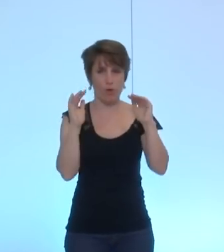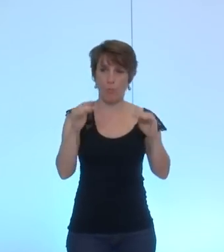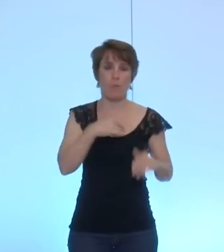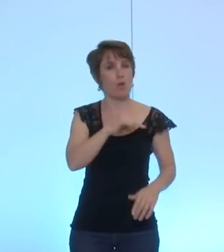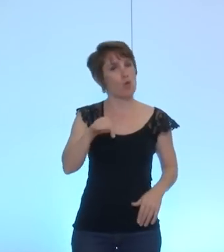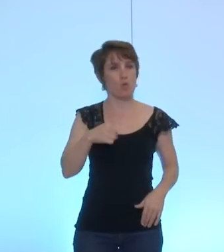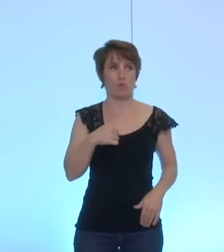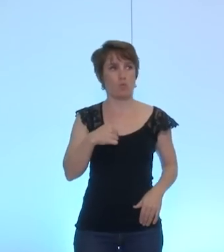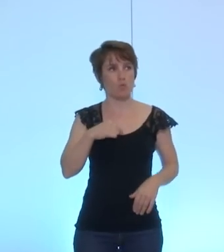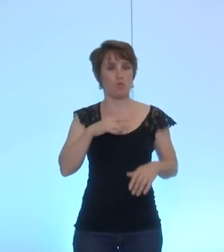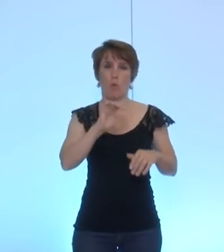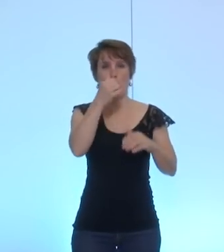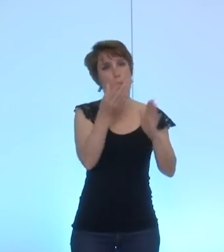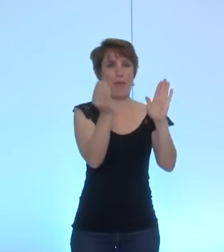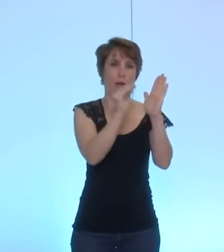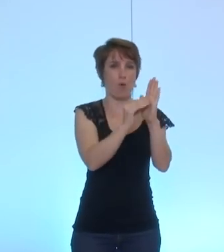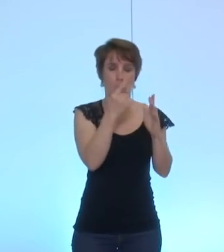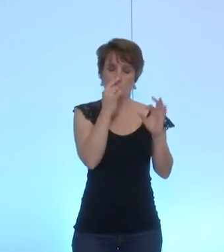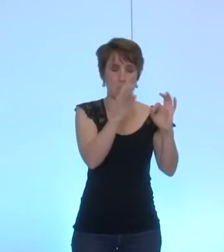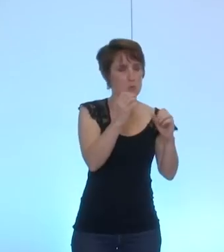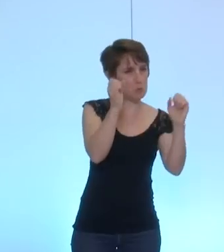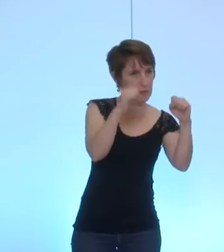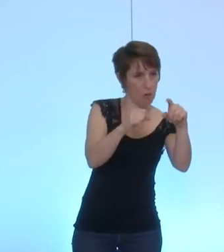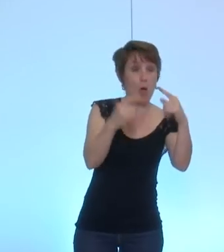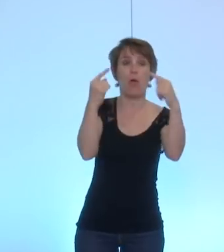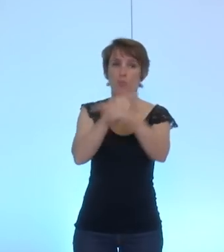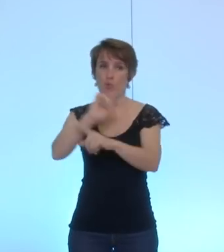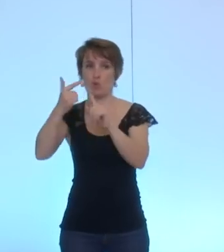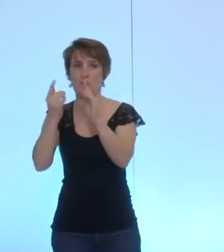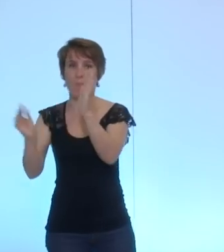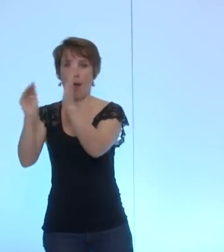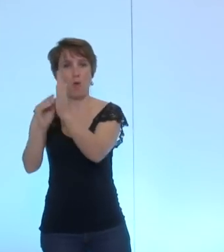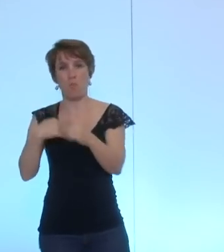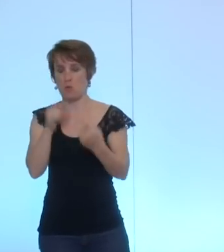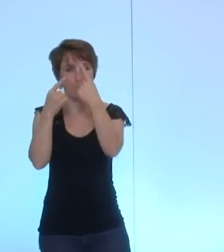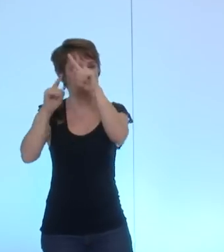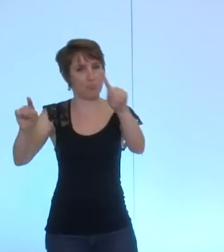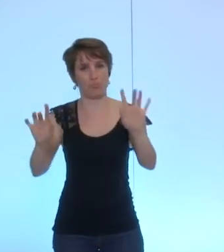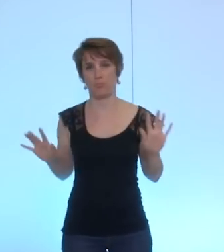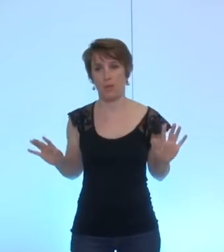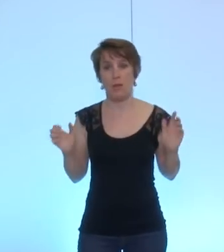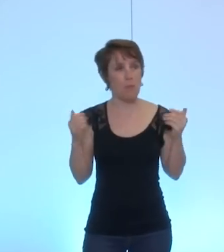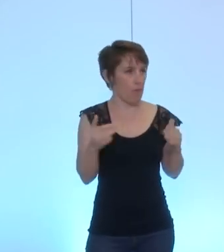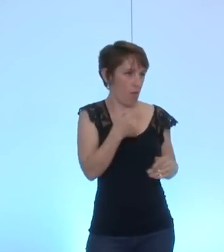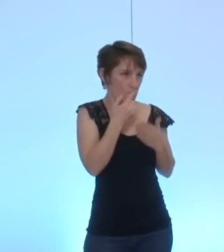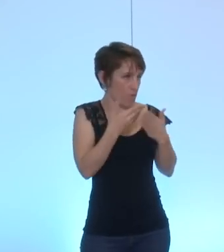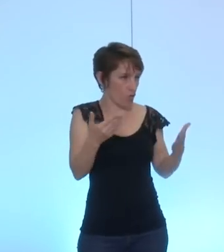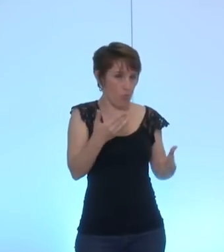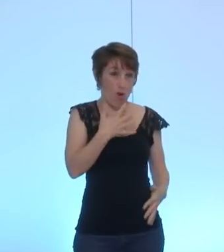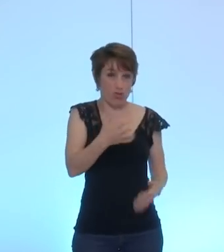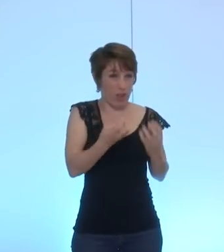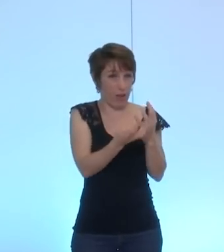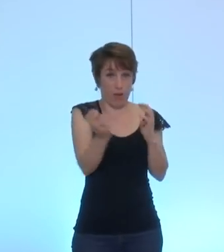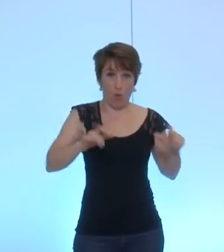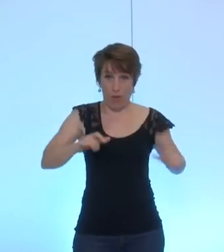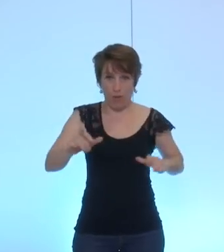voterons pas le deuxième en revanche, qui nous semble un peu plus discutable, mais sincèrement, mes chers collègues, ce qui manque à